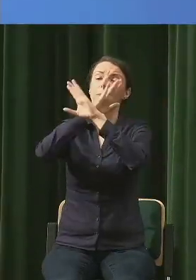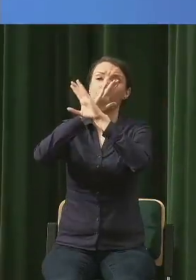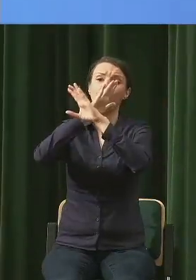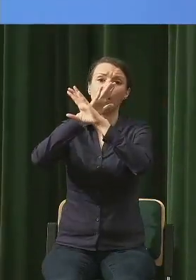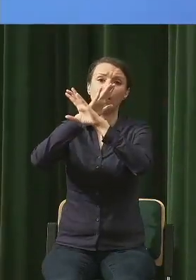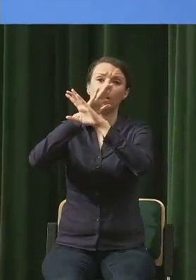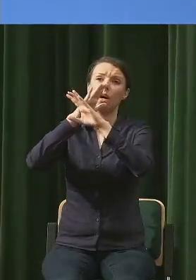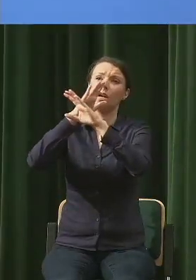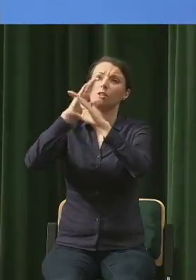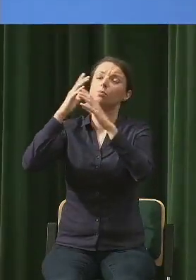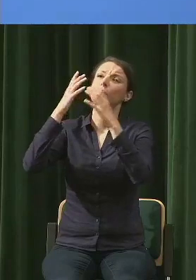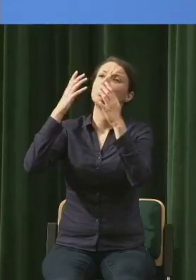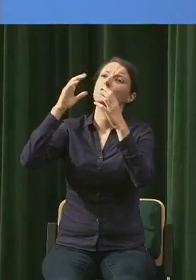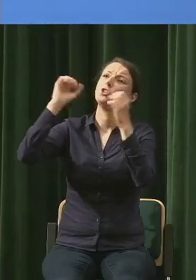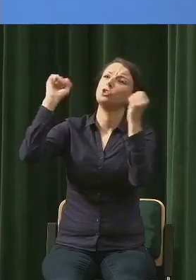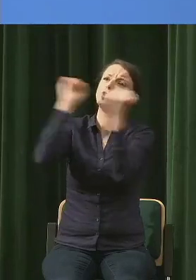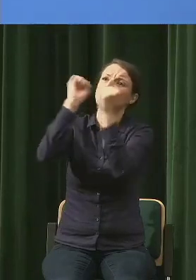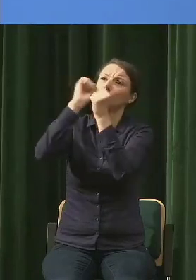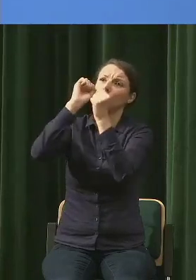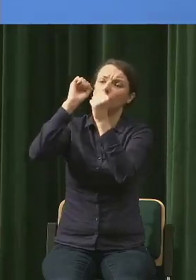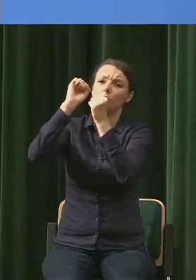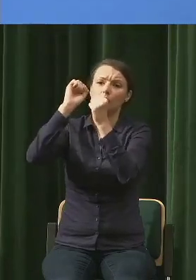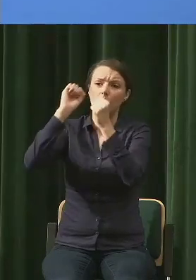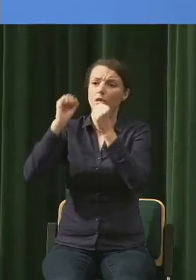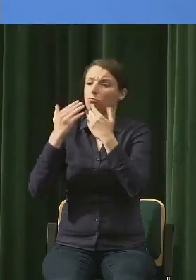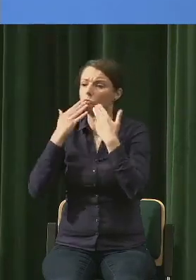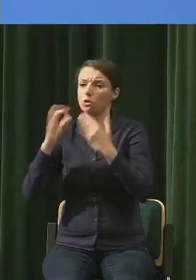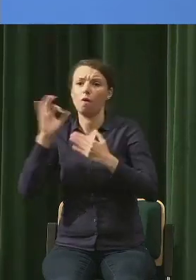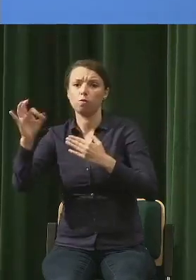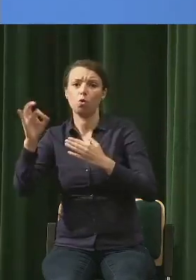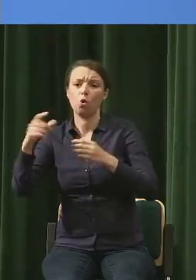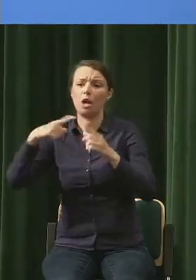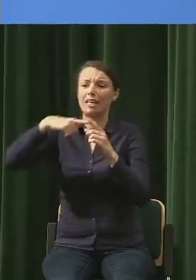transpirację, przez parowanie z ich liści jest mniejsze.